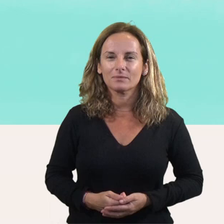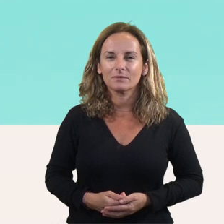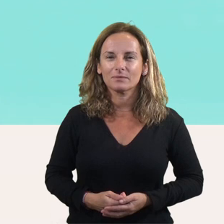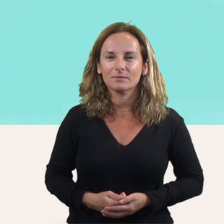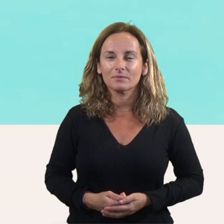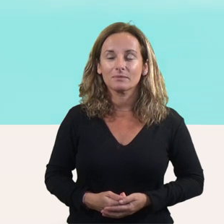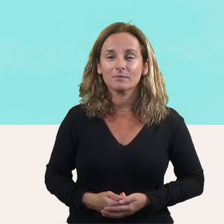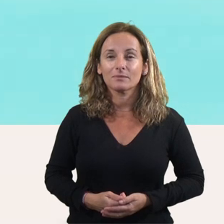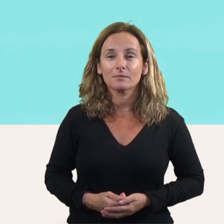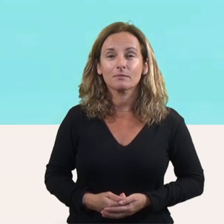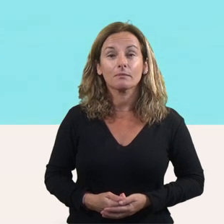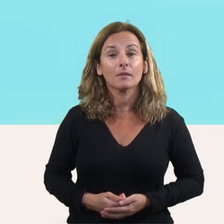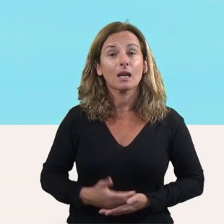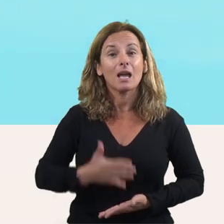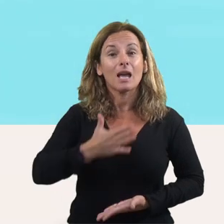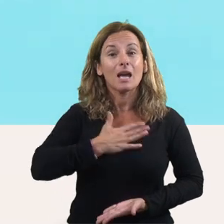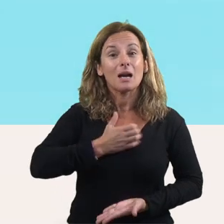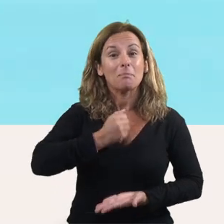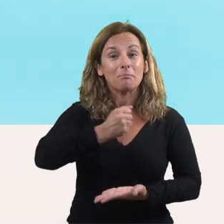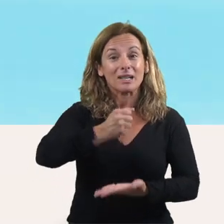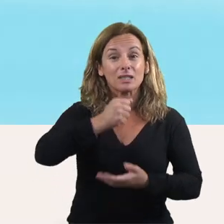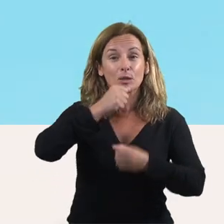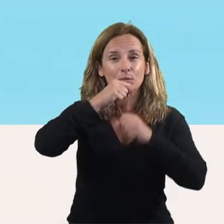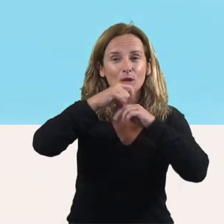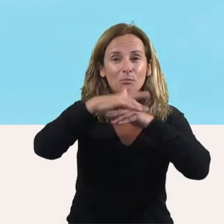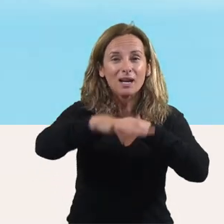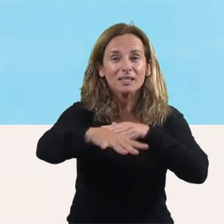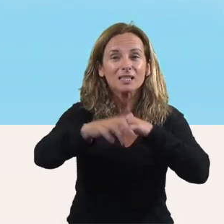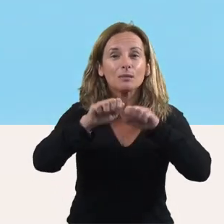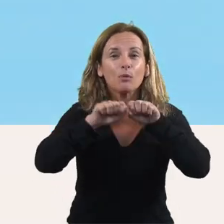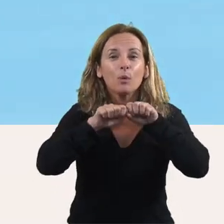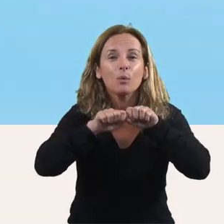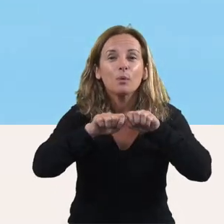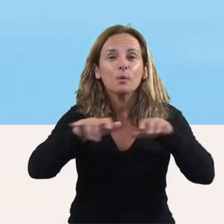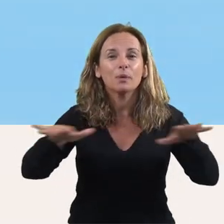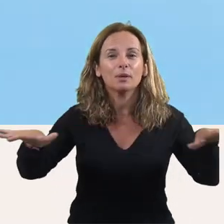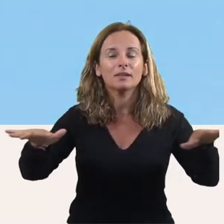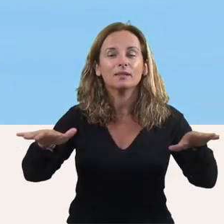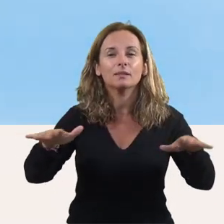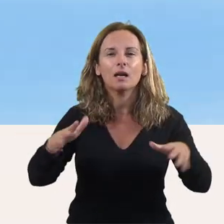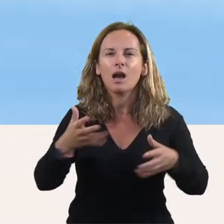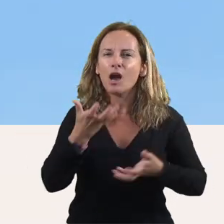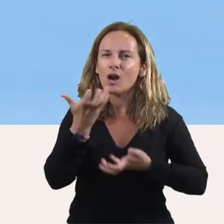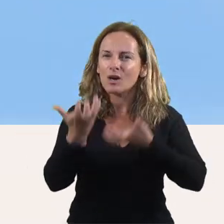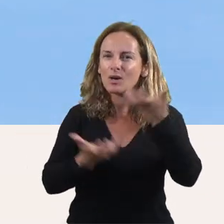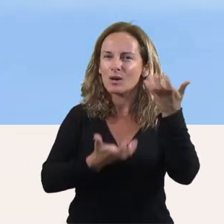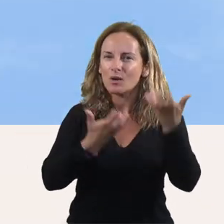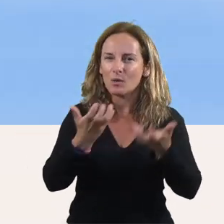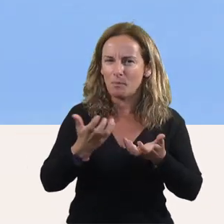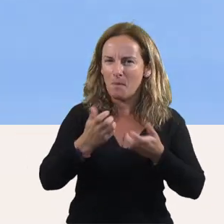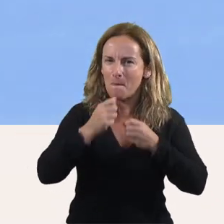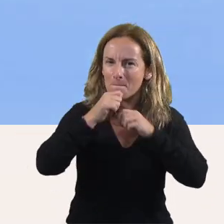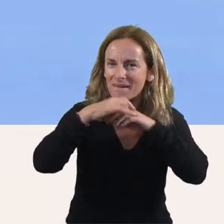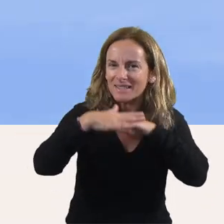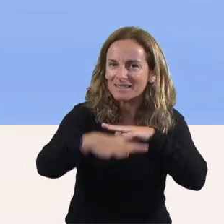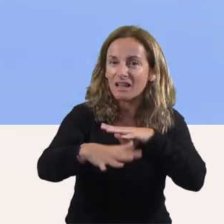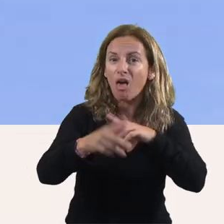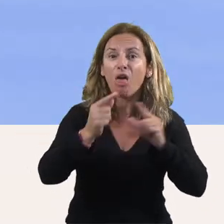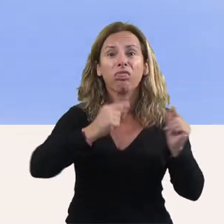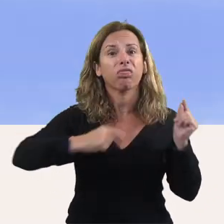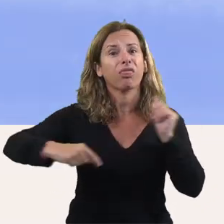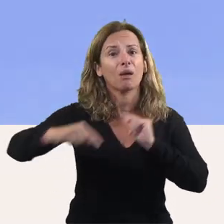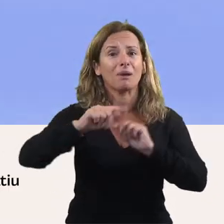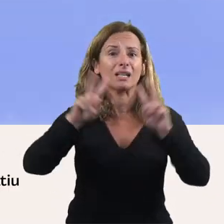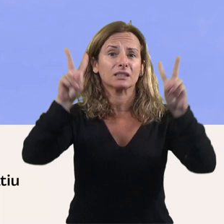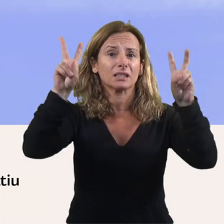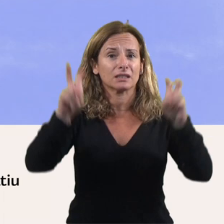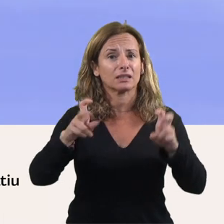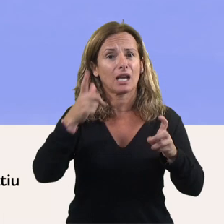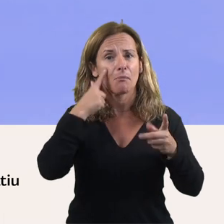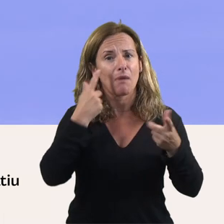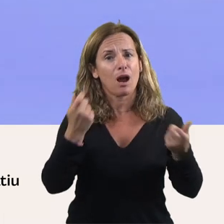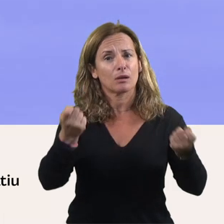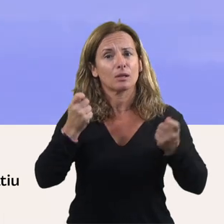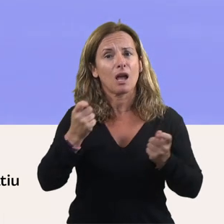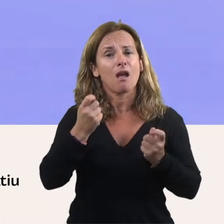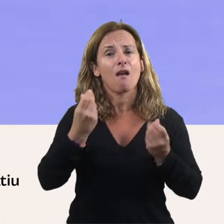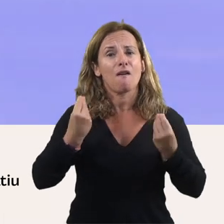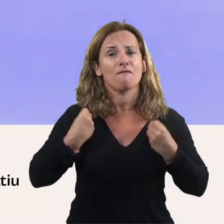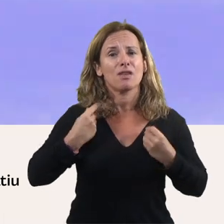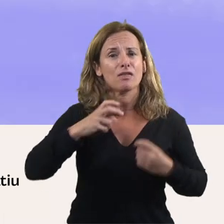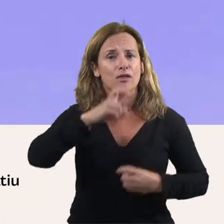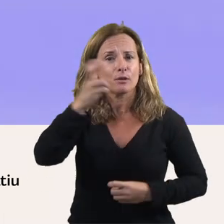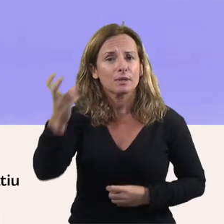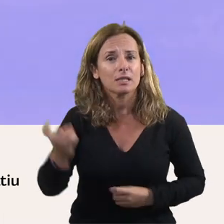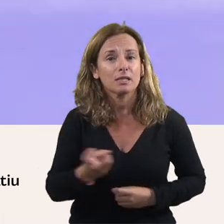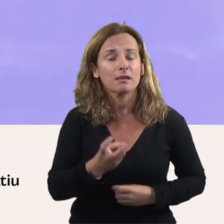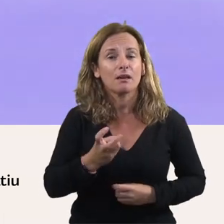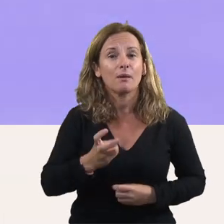Acostar el patrimoni marítim, la gastronomia marinera, debats entorn a la sostenibilitat i la biodiversitat i els valors associats